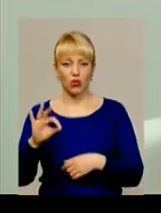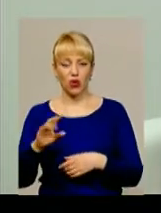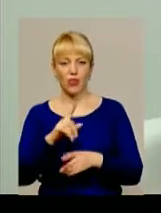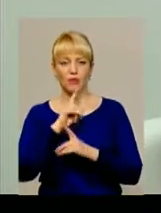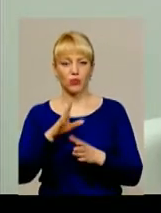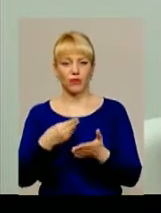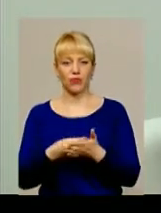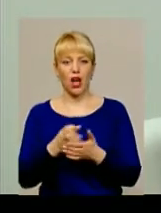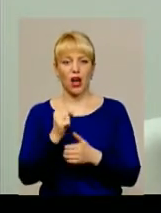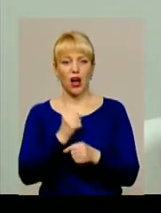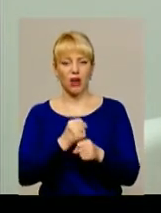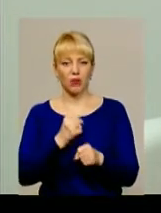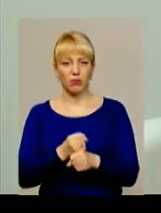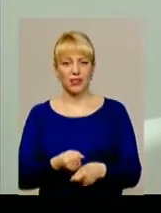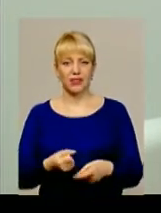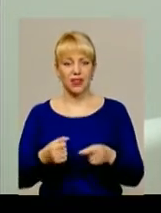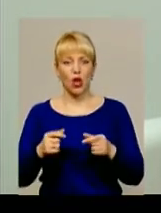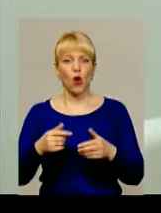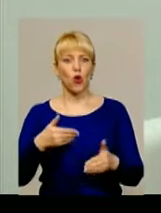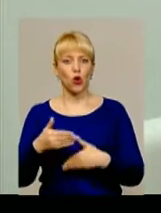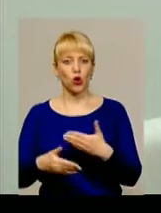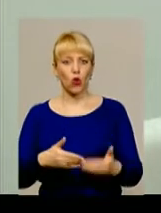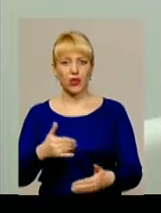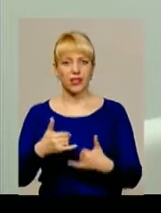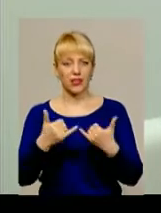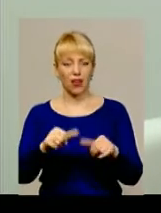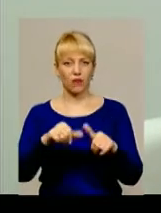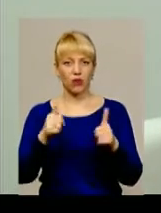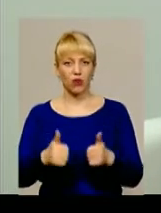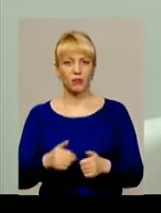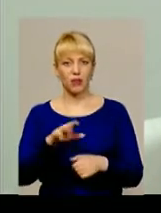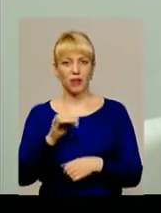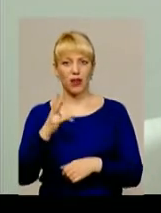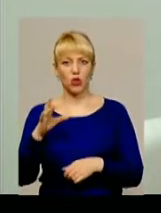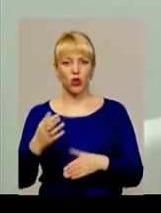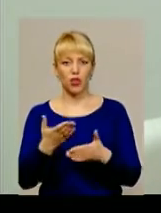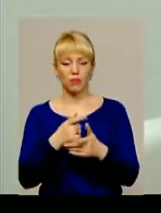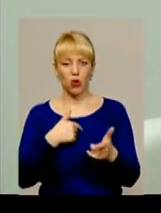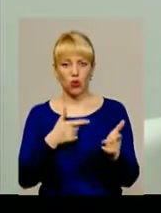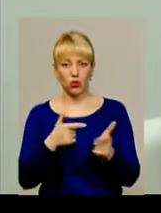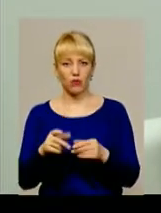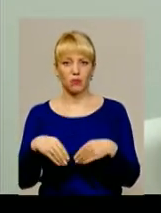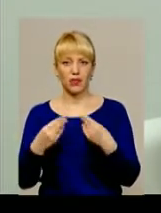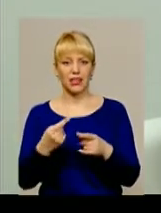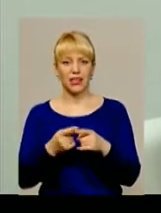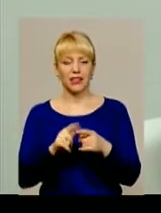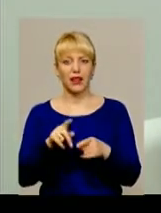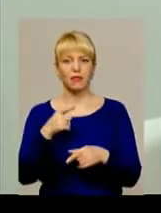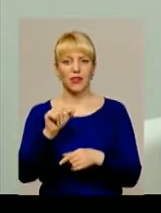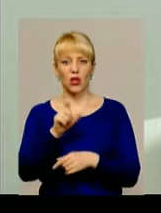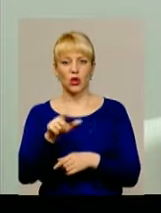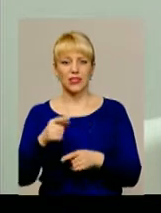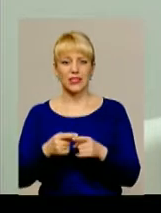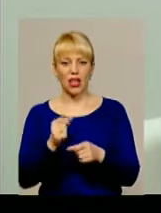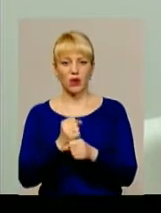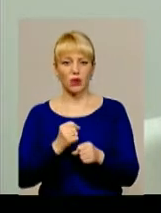а робити реальні кроки для оформлення цього майна, ми одразу готові його передати. І там, де люди це роблять,